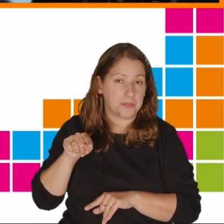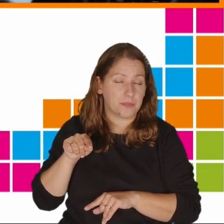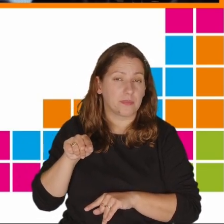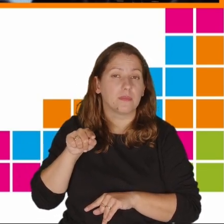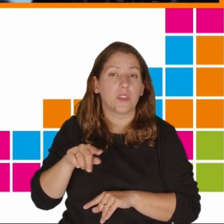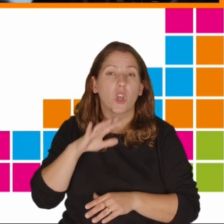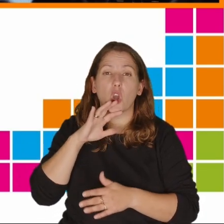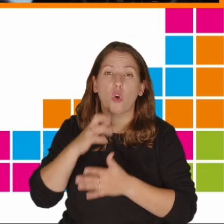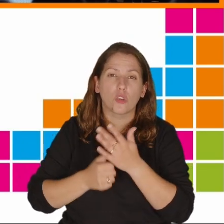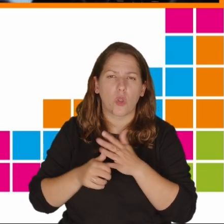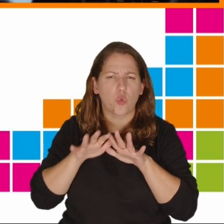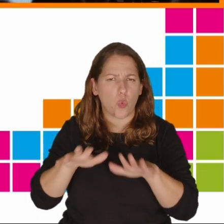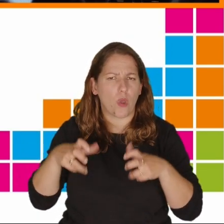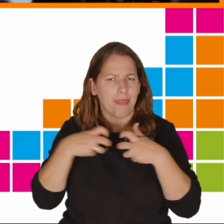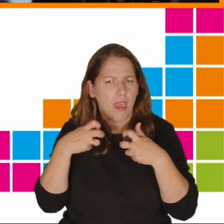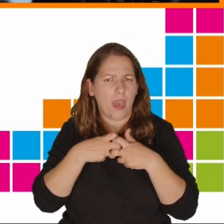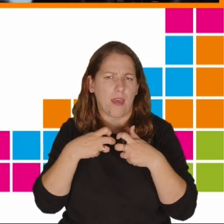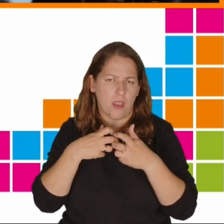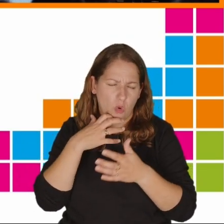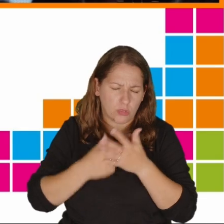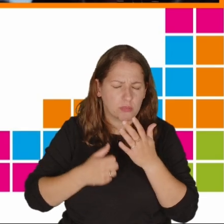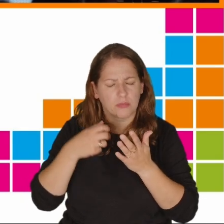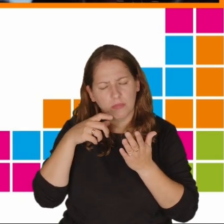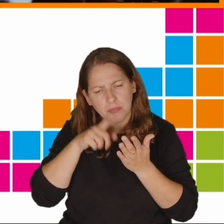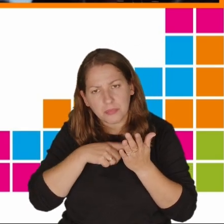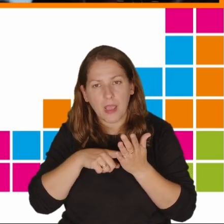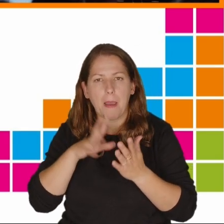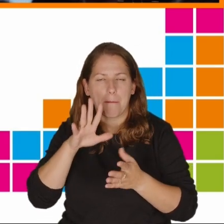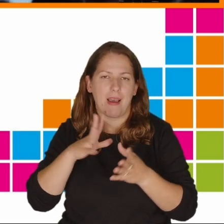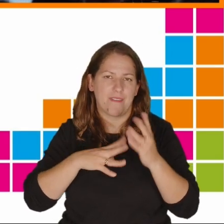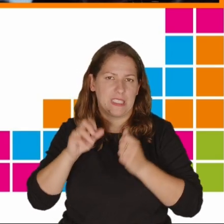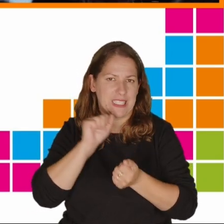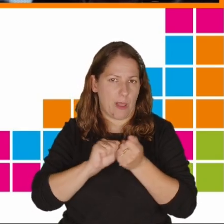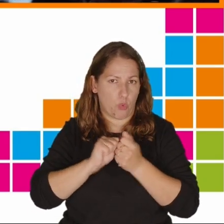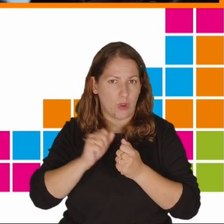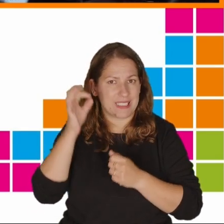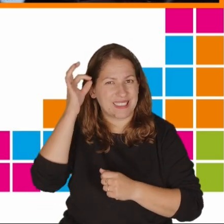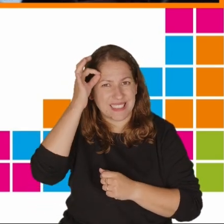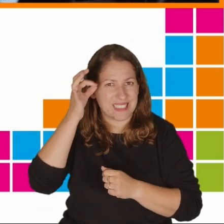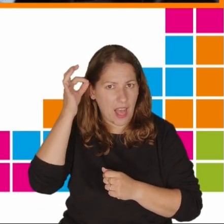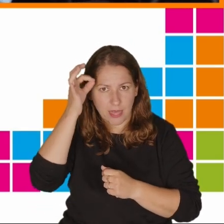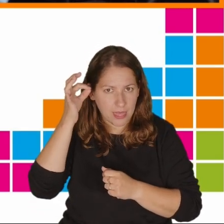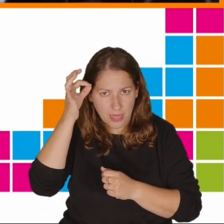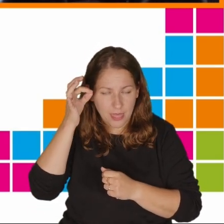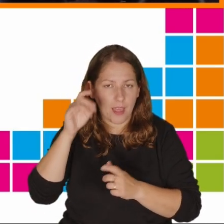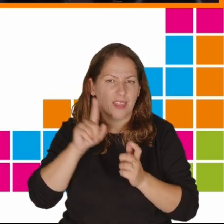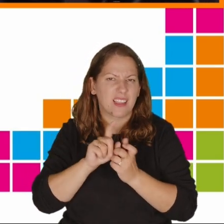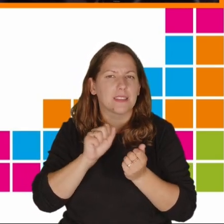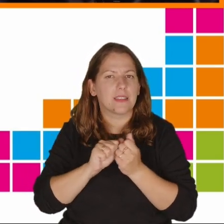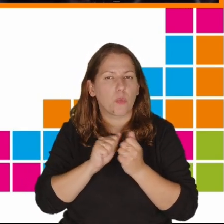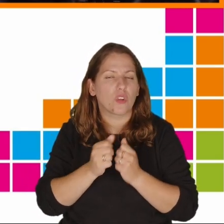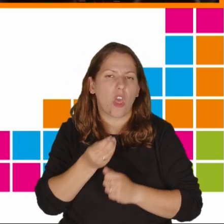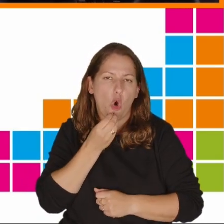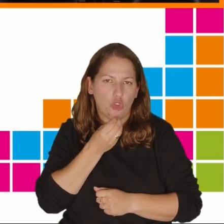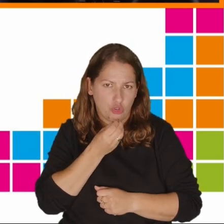które korzystają dużo z internetu, mają więcej zaburzeń snu i zaburzeń odżywiania się.